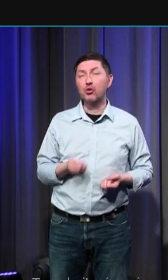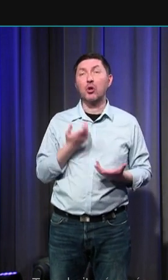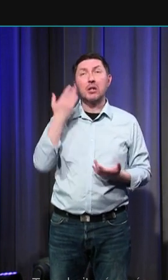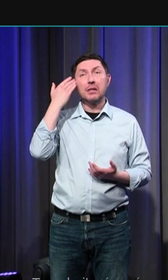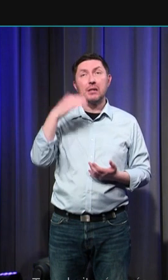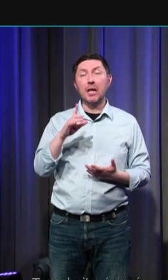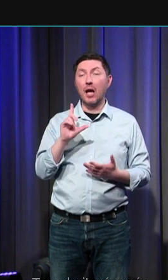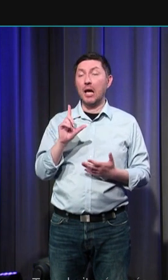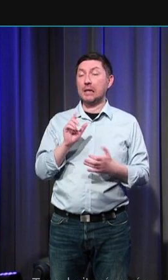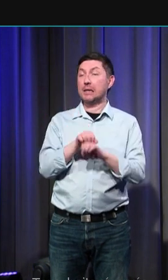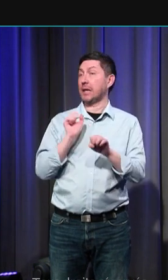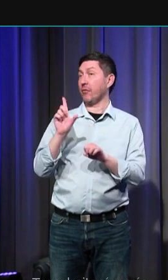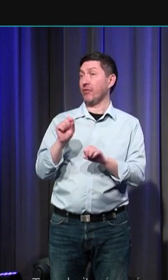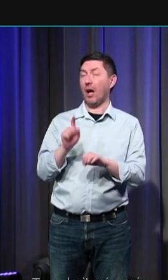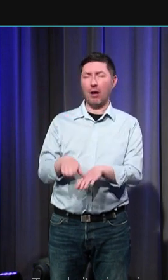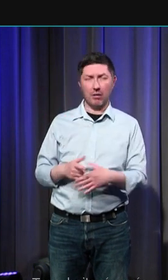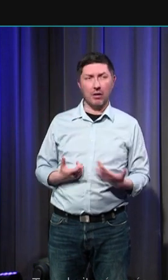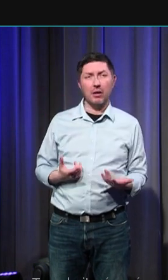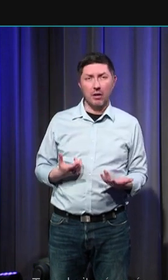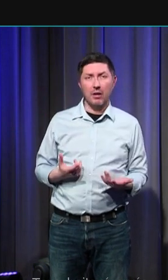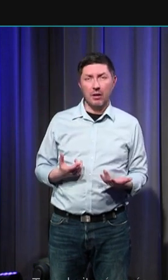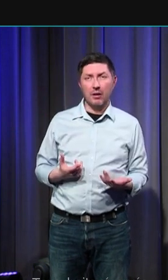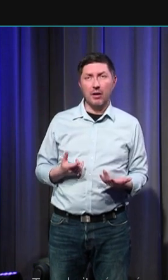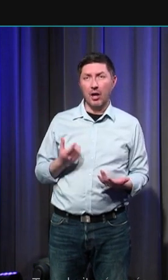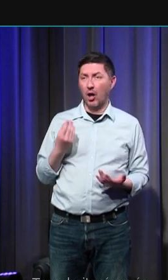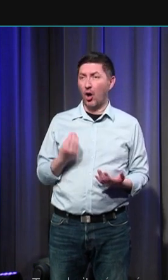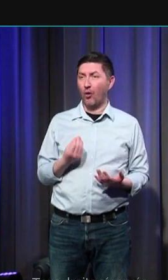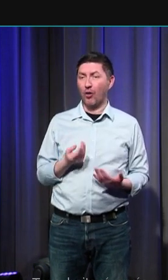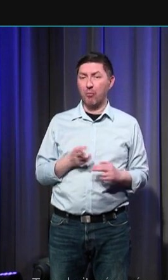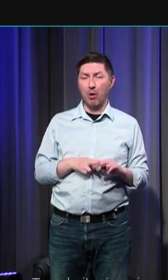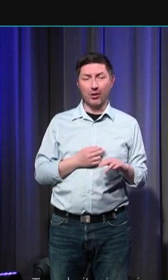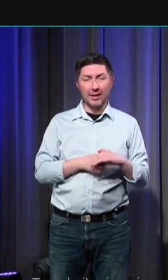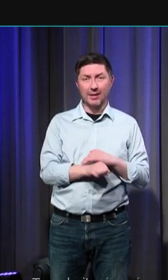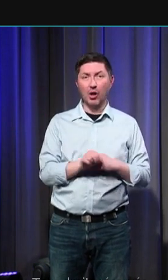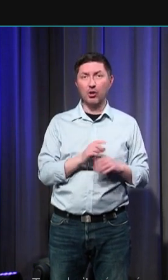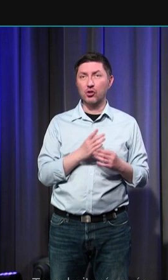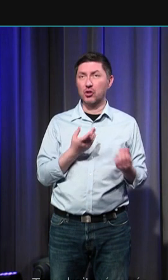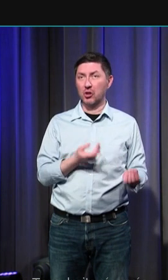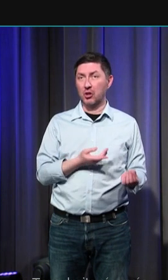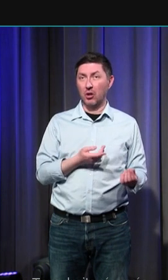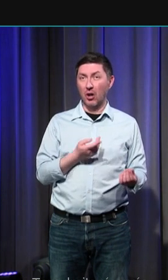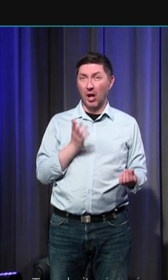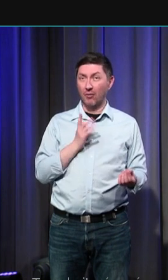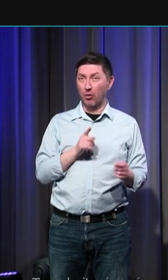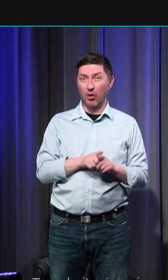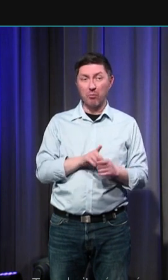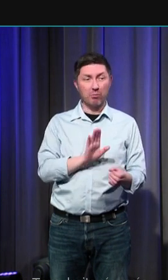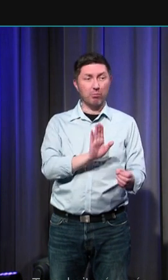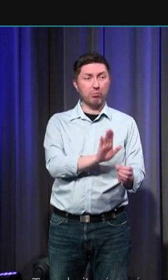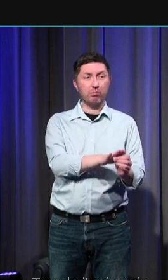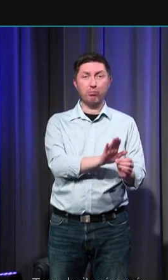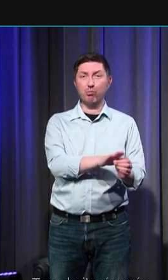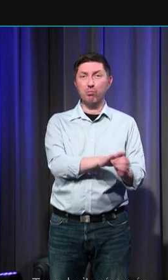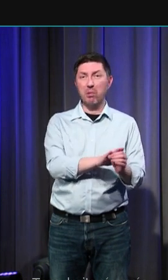longtemps au XXe siècle un enfant décédé à la naissance était considéré comme du déchet chirurgical médical